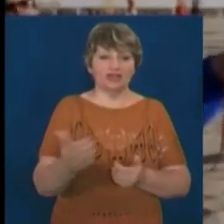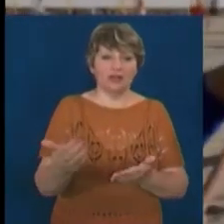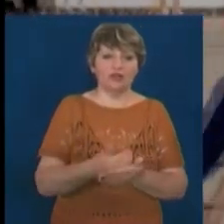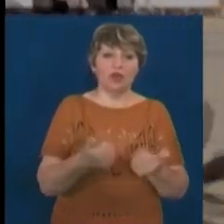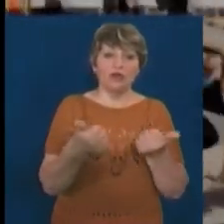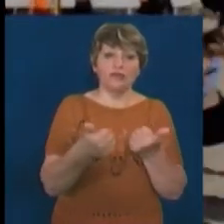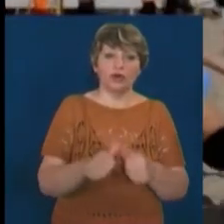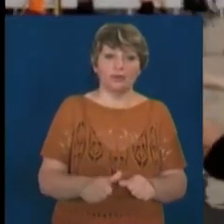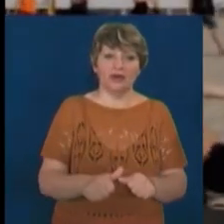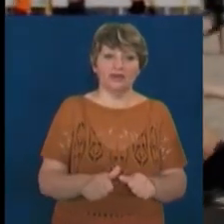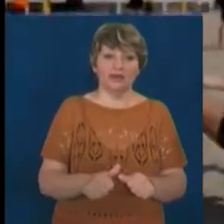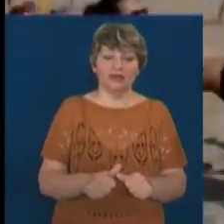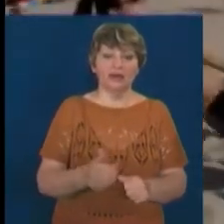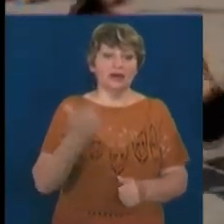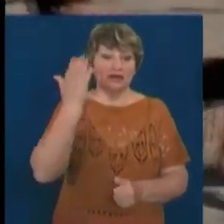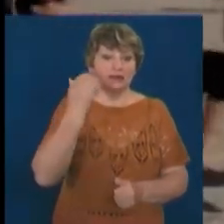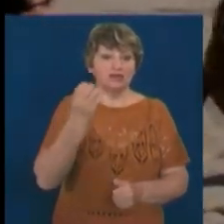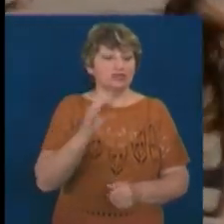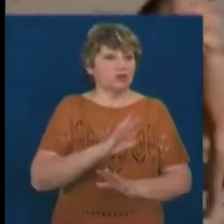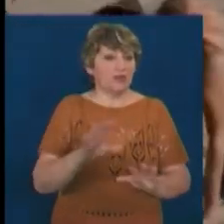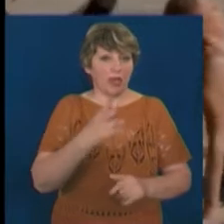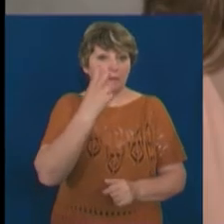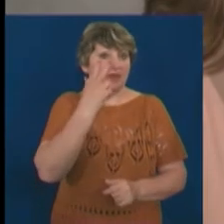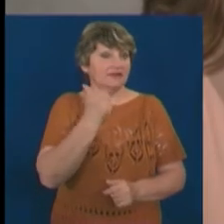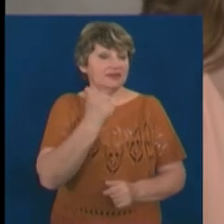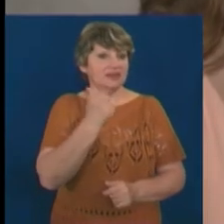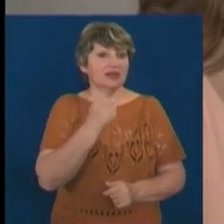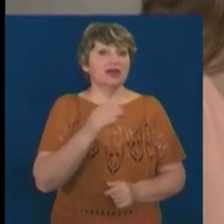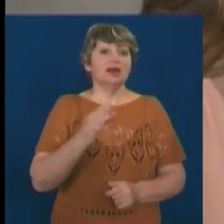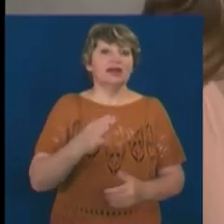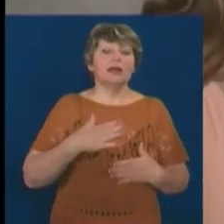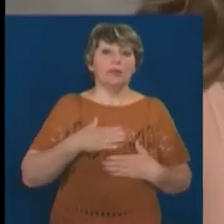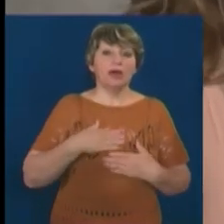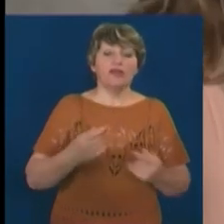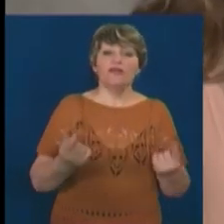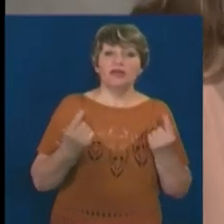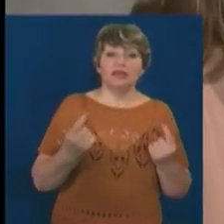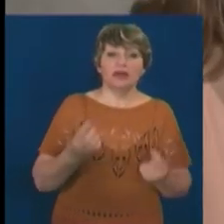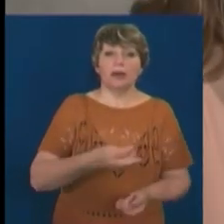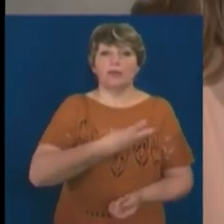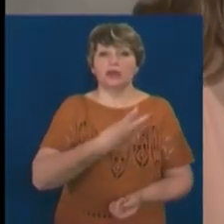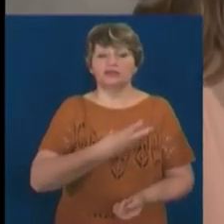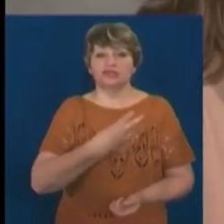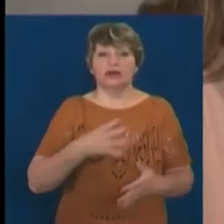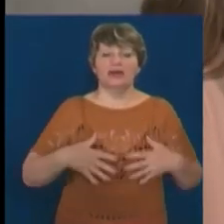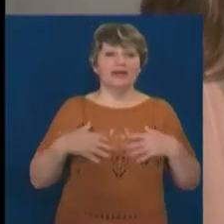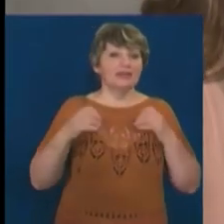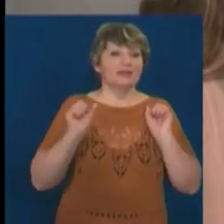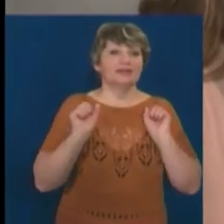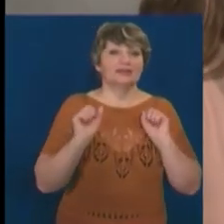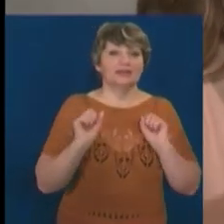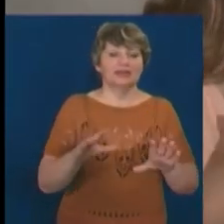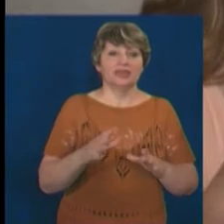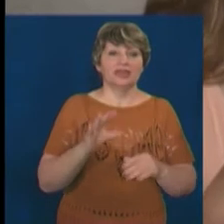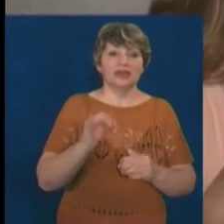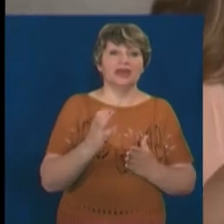на той момент, ще незвичного для міста, і, по-друге, можливо, велике моє бажання і мій ентузіазм, і влив туди величезних